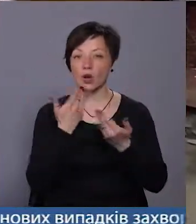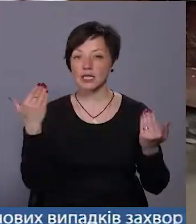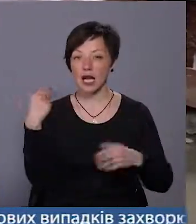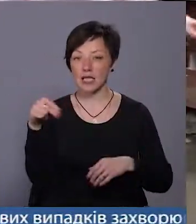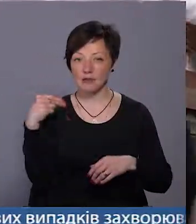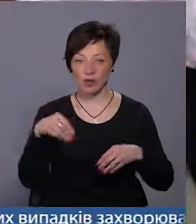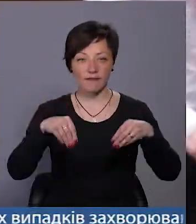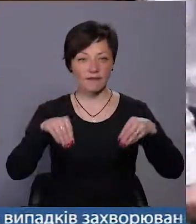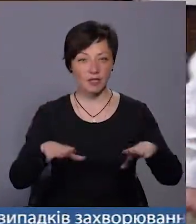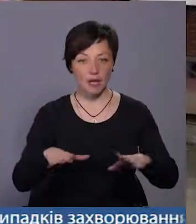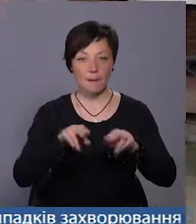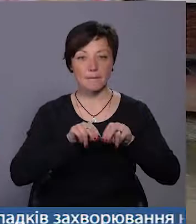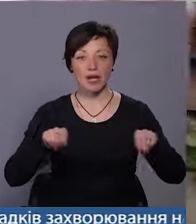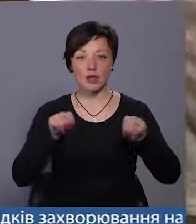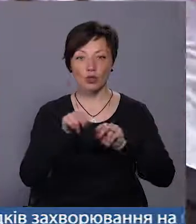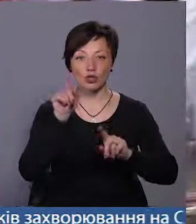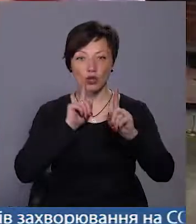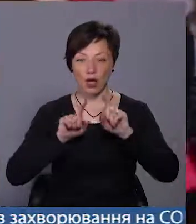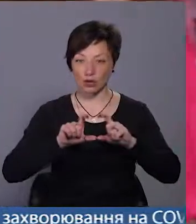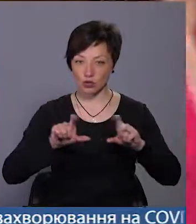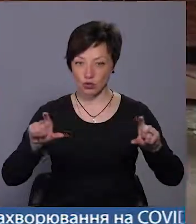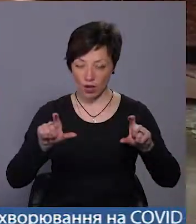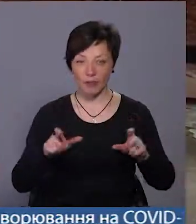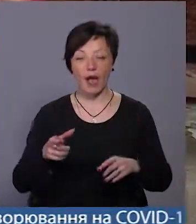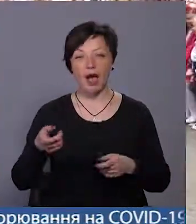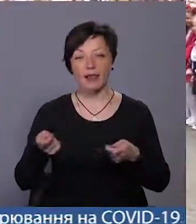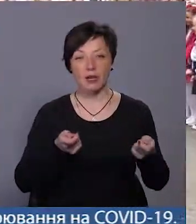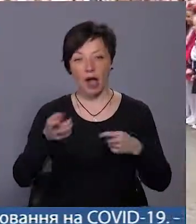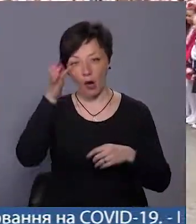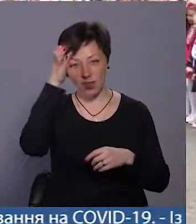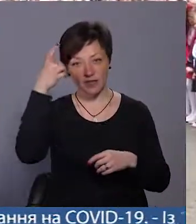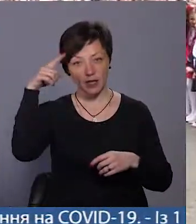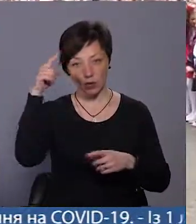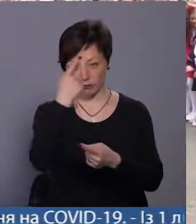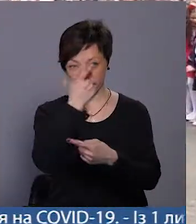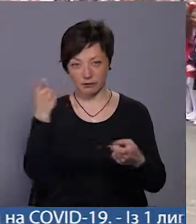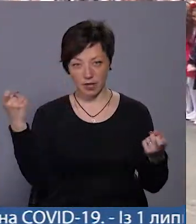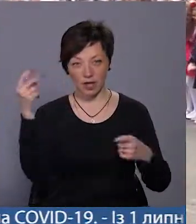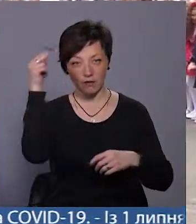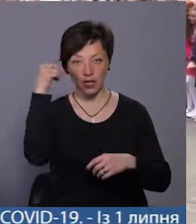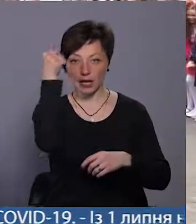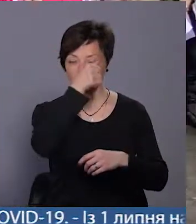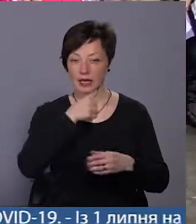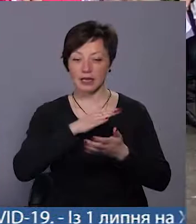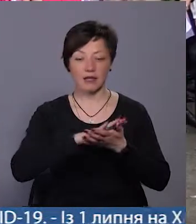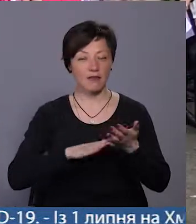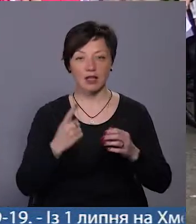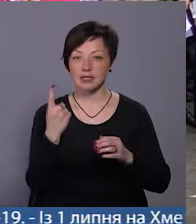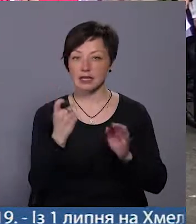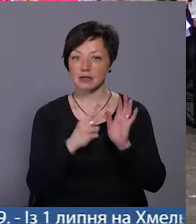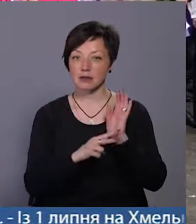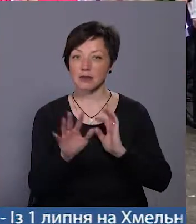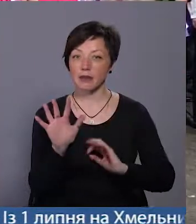вирішити педагогічна рада школи. Водночас у департаменті освіти та науки наголошують, навчальний рік має тривати не менше 175